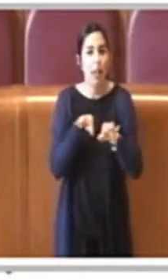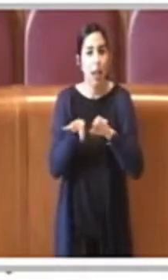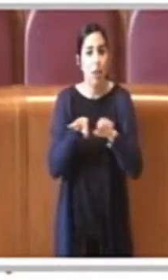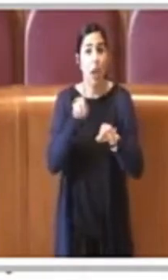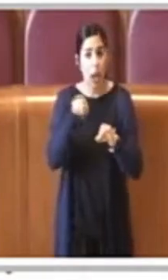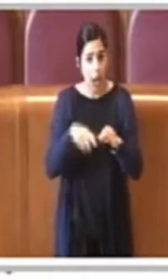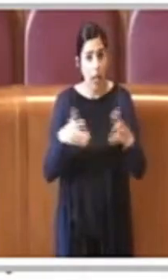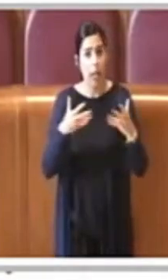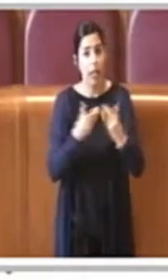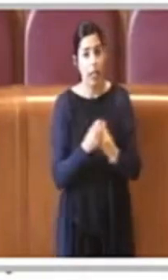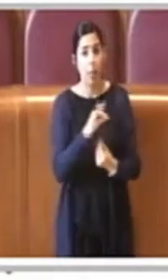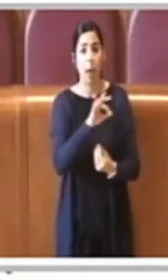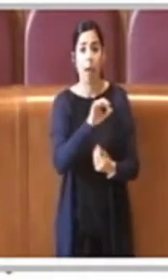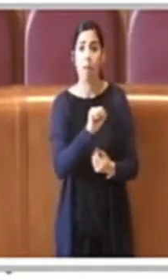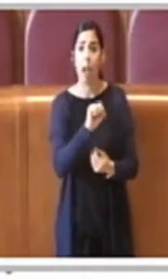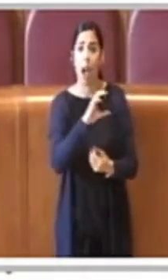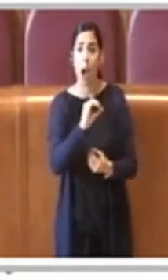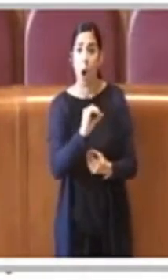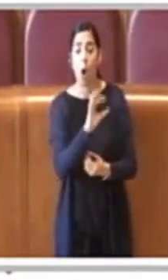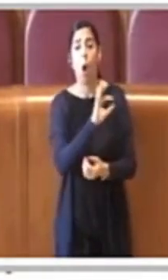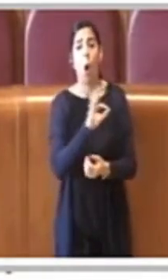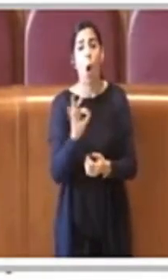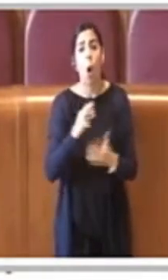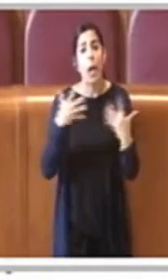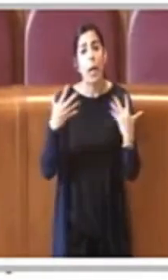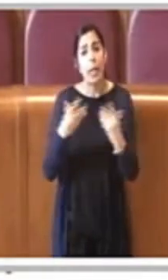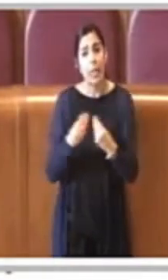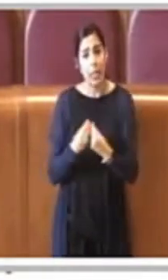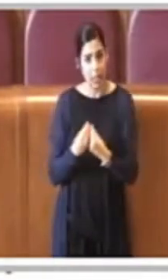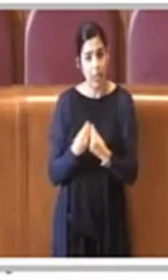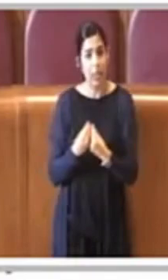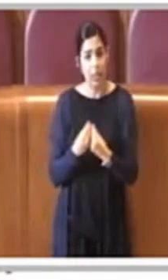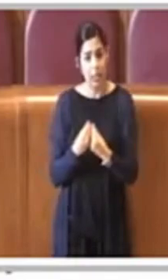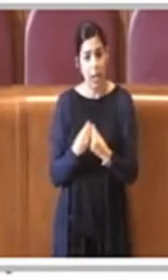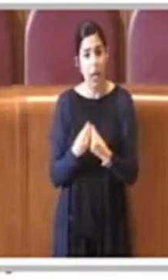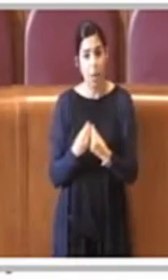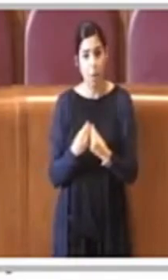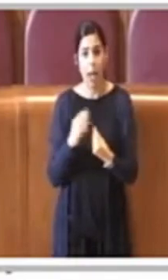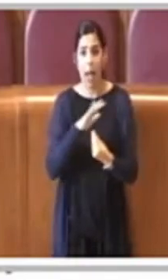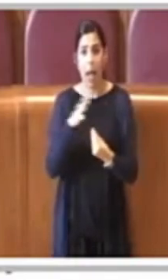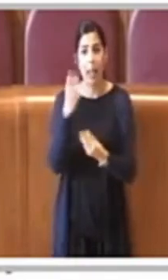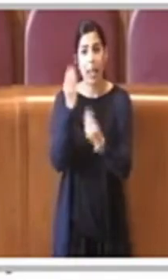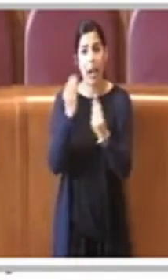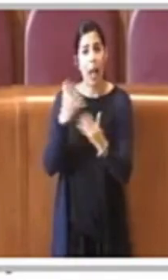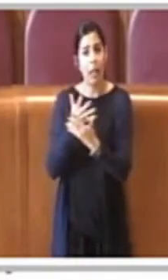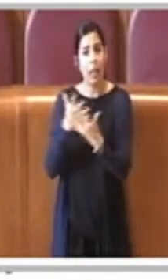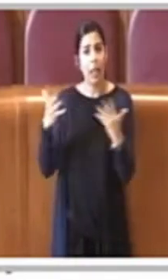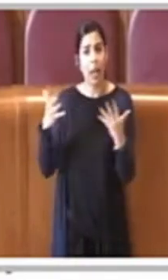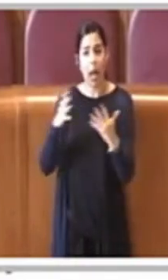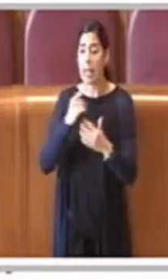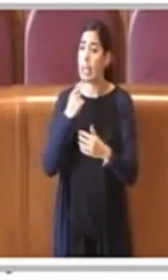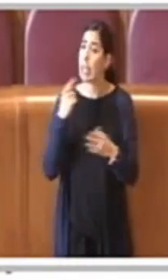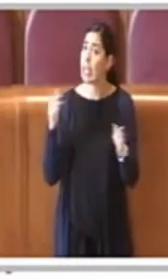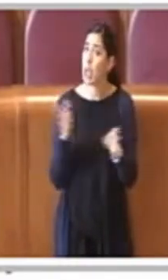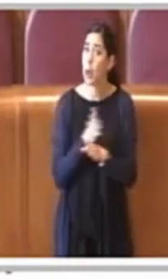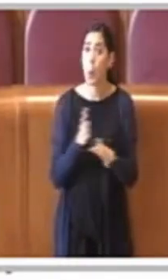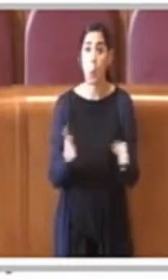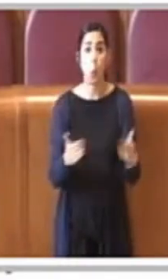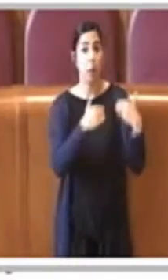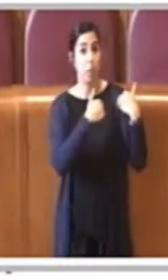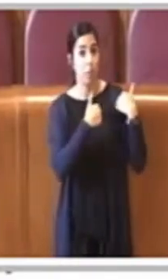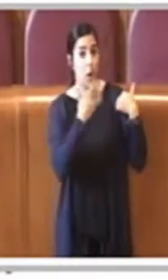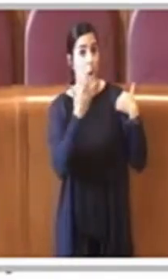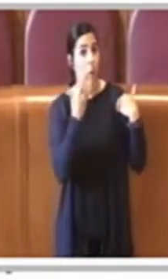FAO o comunque alle grandi, ai grandi enti o comunque a tutte quelle realtà che comunque vogliono